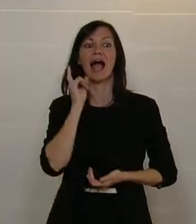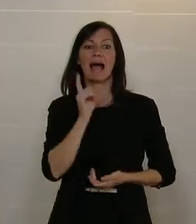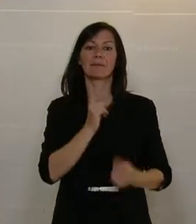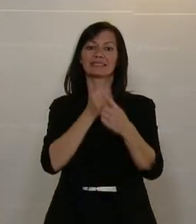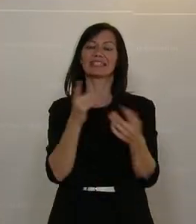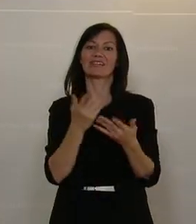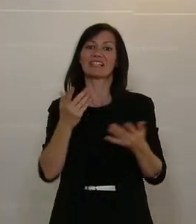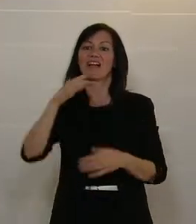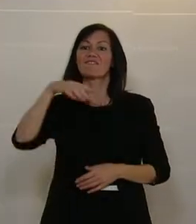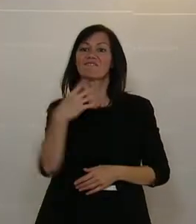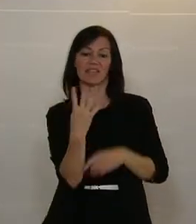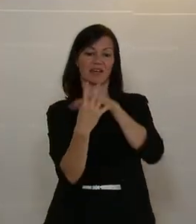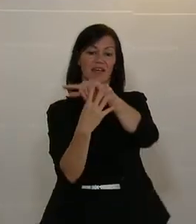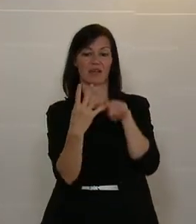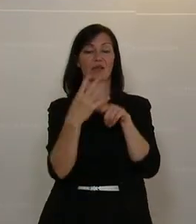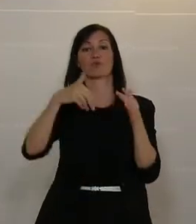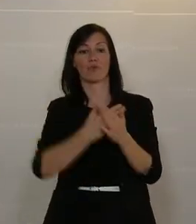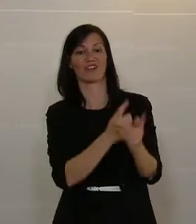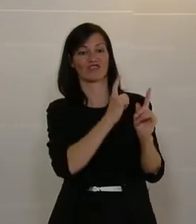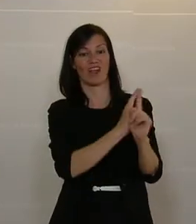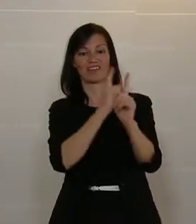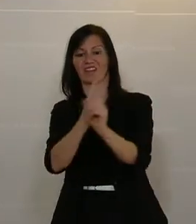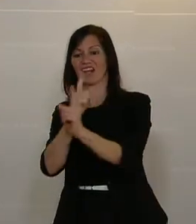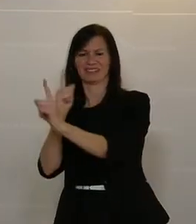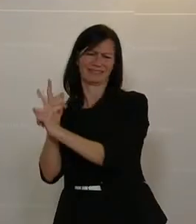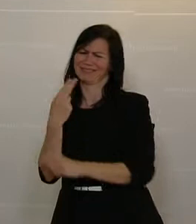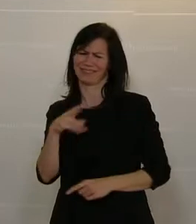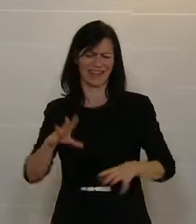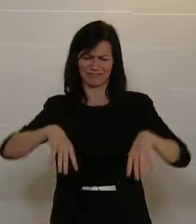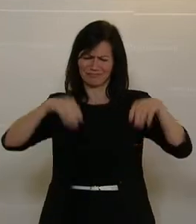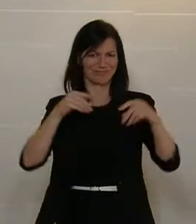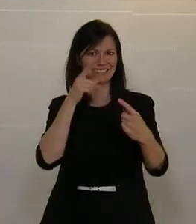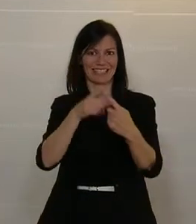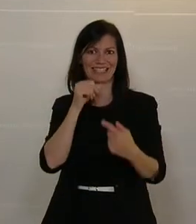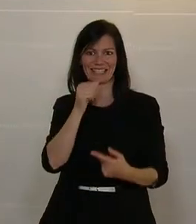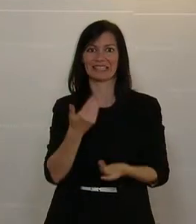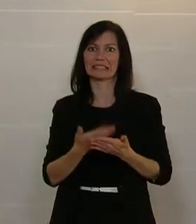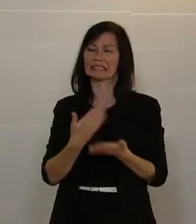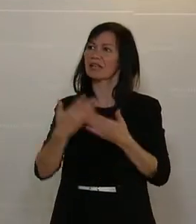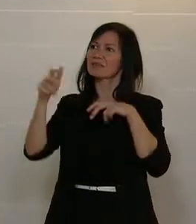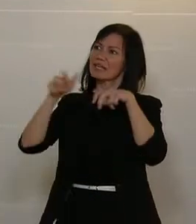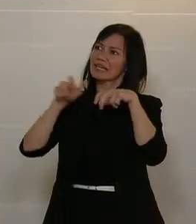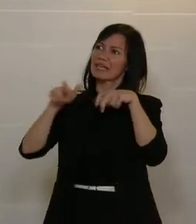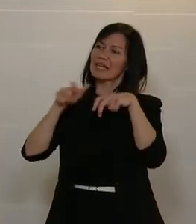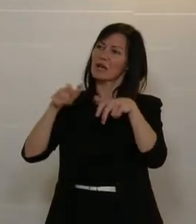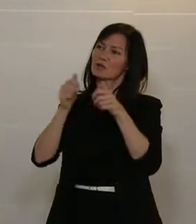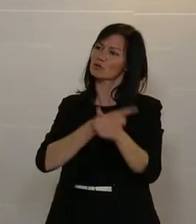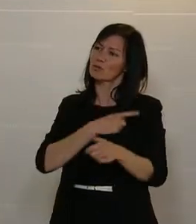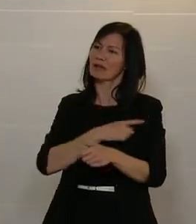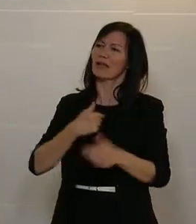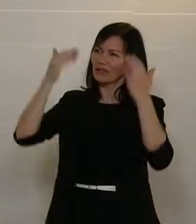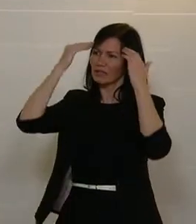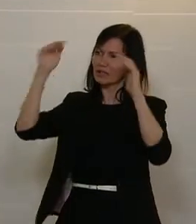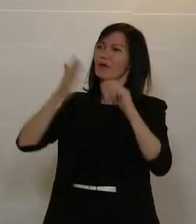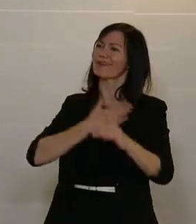schaffen, was natürlich nicht ganz zielführend wäre. Hier vertraue ich auf die Regierungsparteien und stehe für inhaltliche Diskussionen jederzeit zur Verfügung.